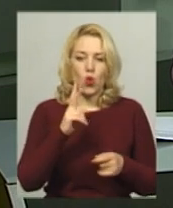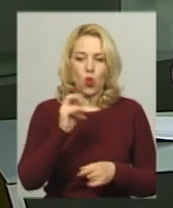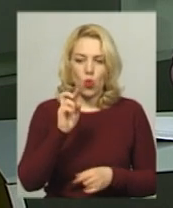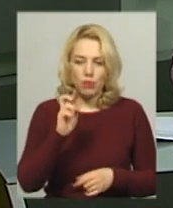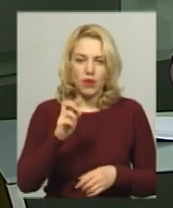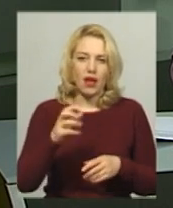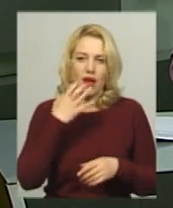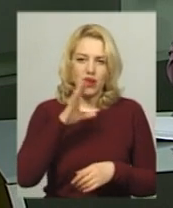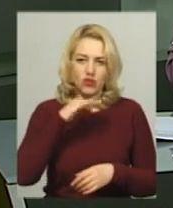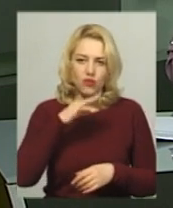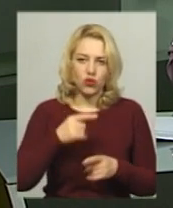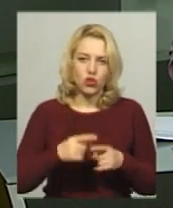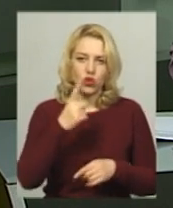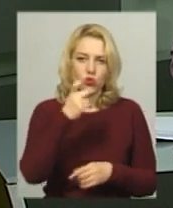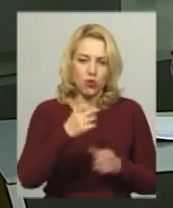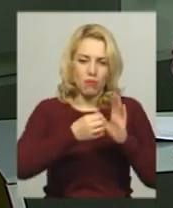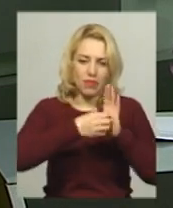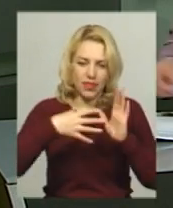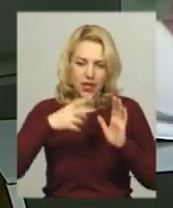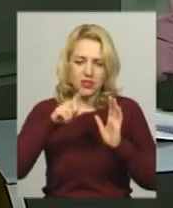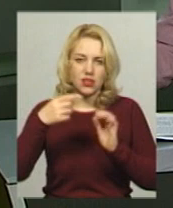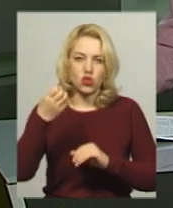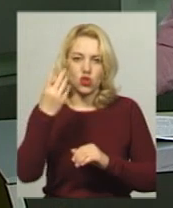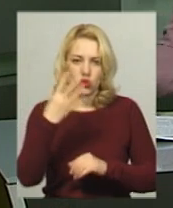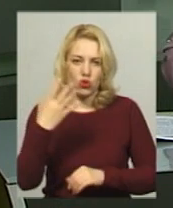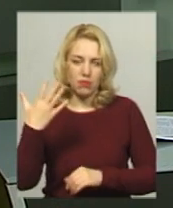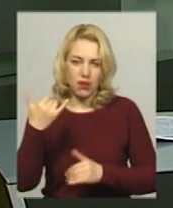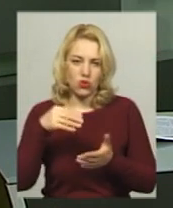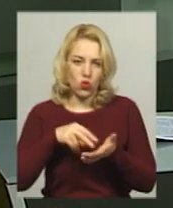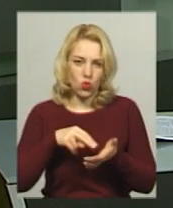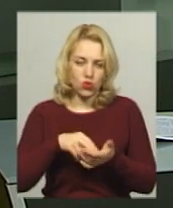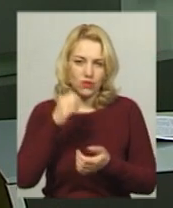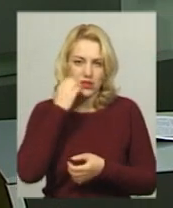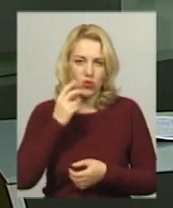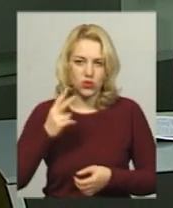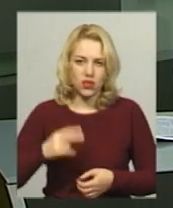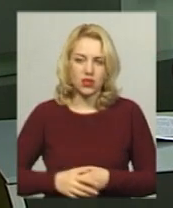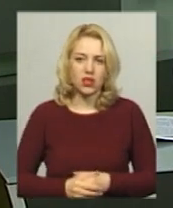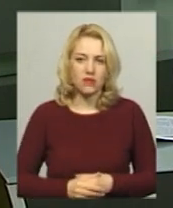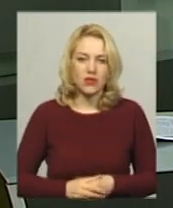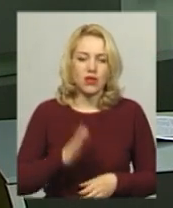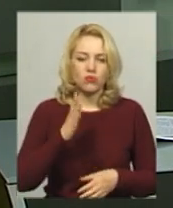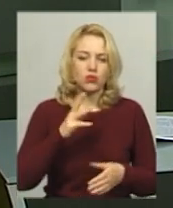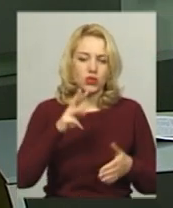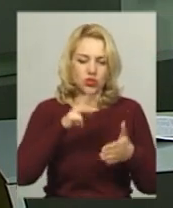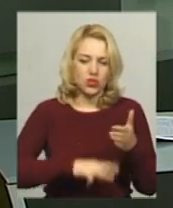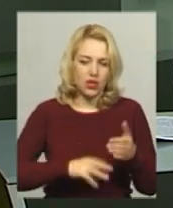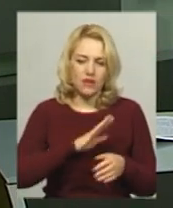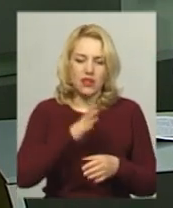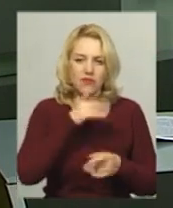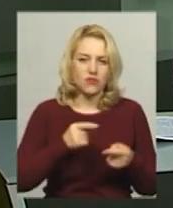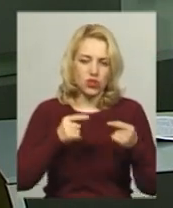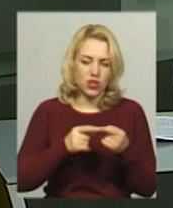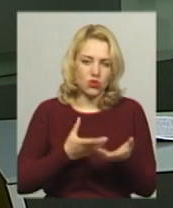Старокостянтинові – 115 гривень 45 копійок. В Україні ввели штраф за несвоєчасну оплату комунальних